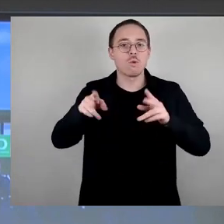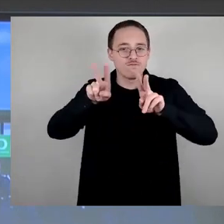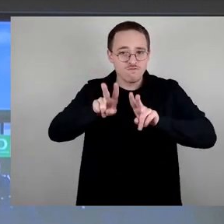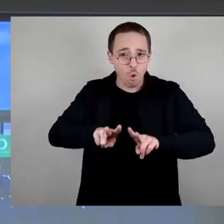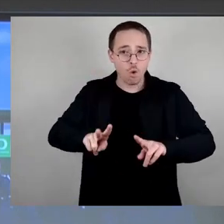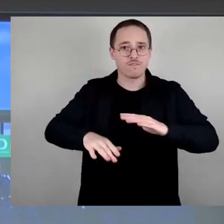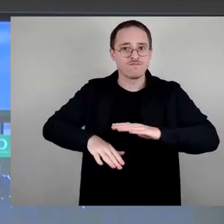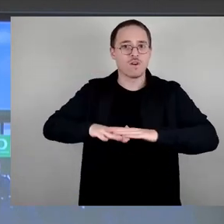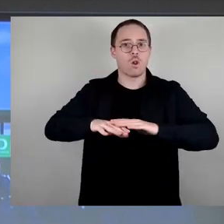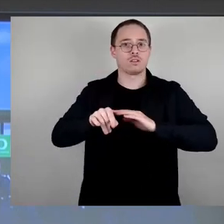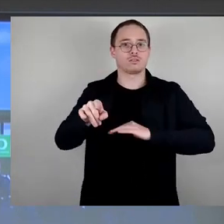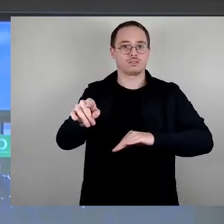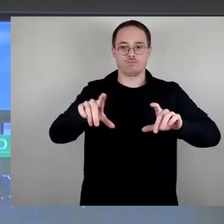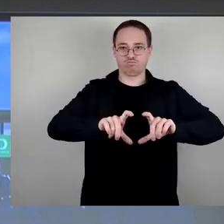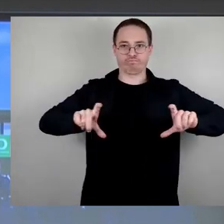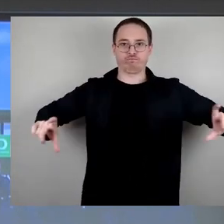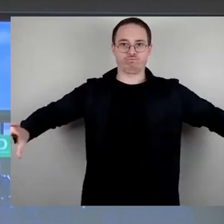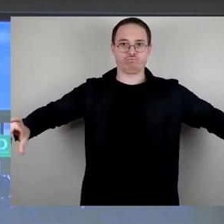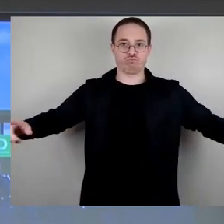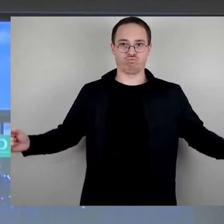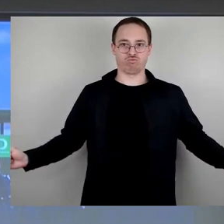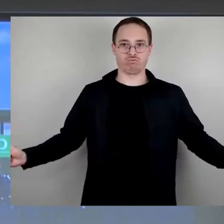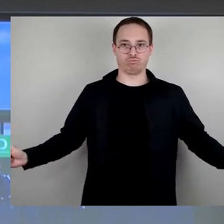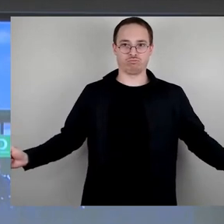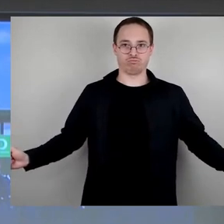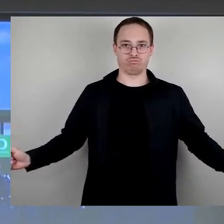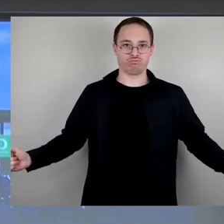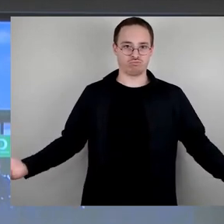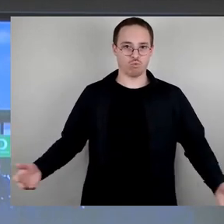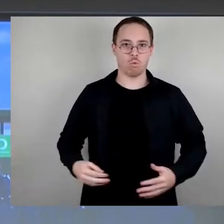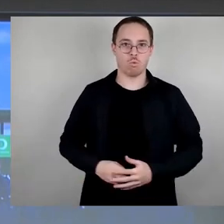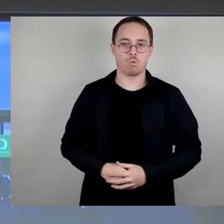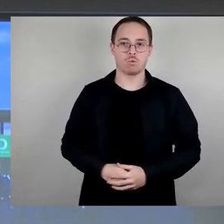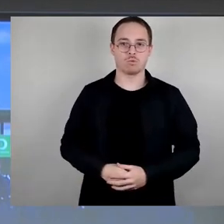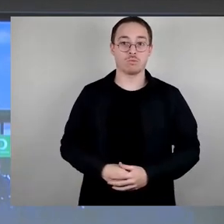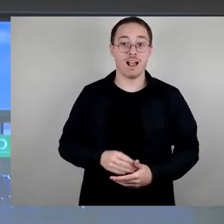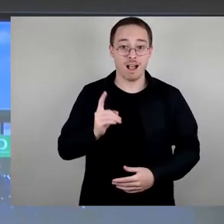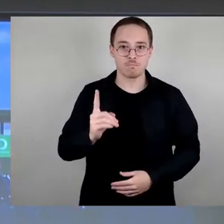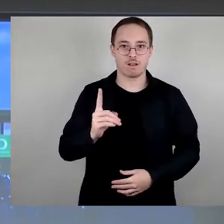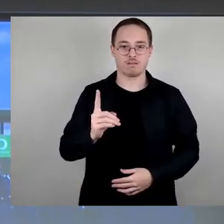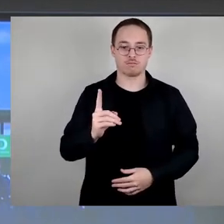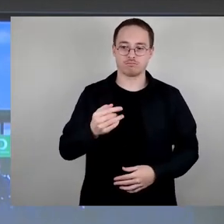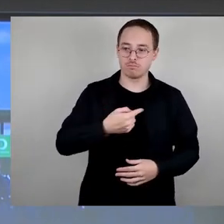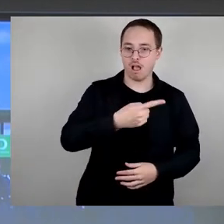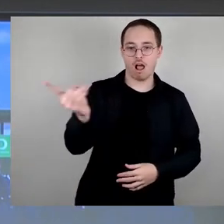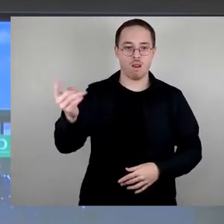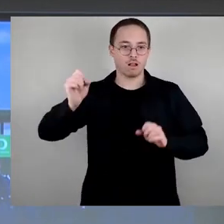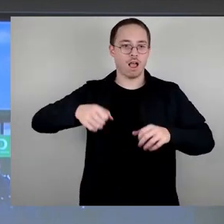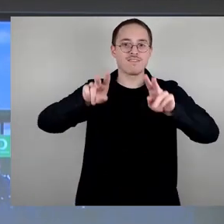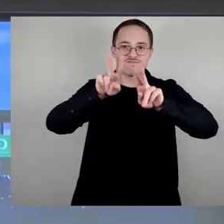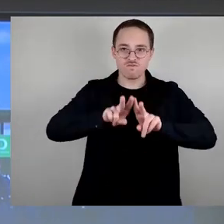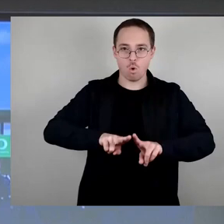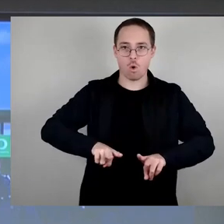Gedenklappen. Aber damit jeder nun wirklich immer und überall würdevoll gedenken kann,